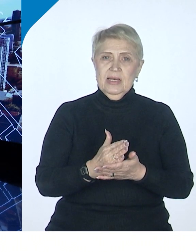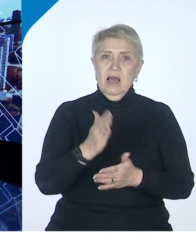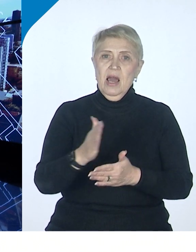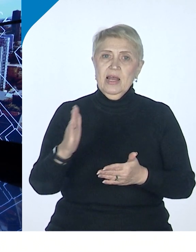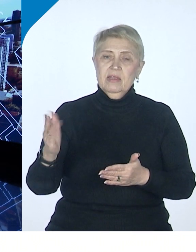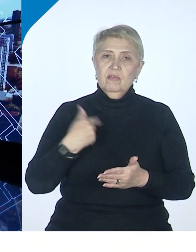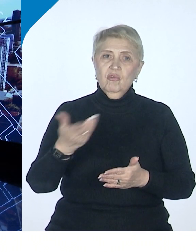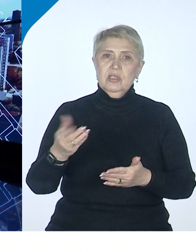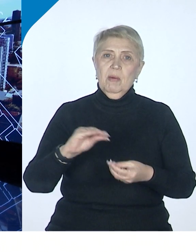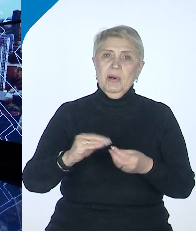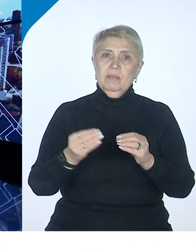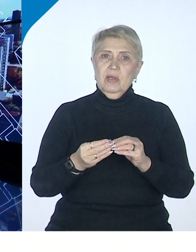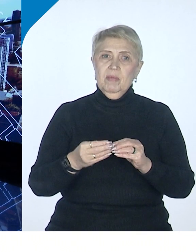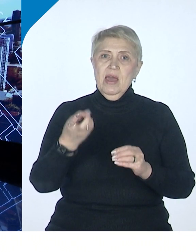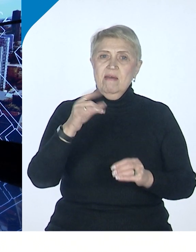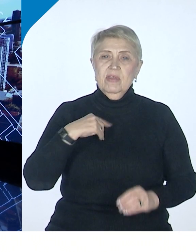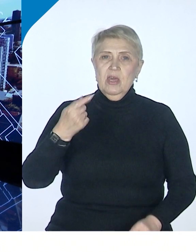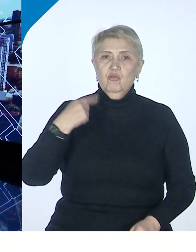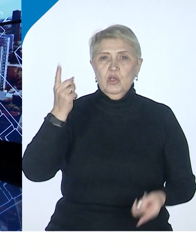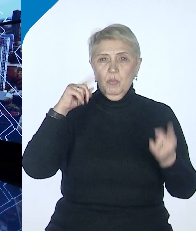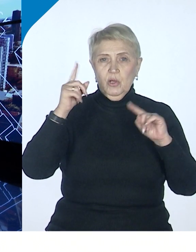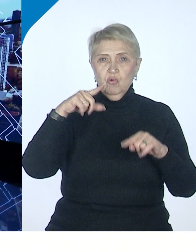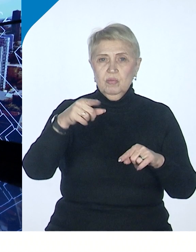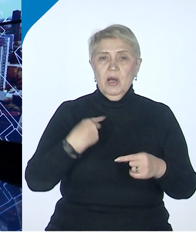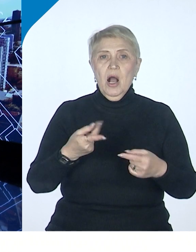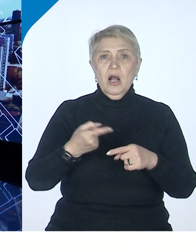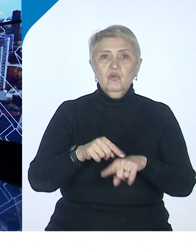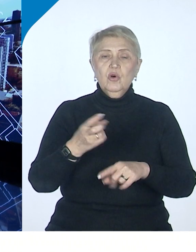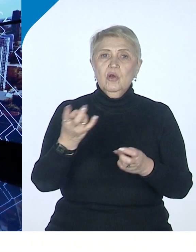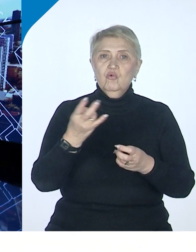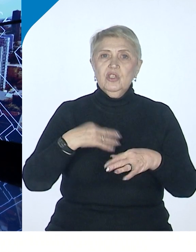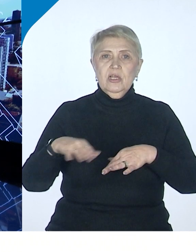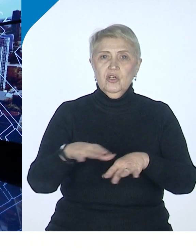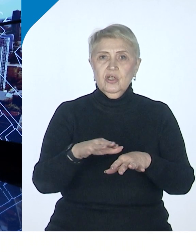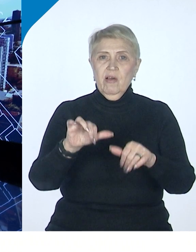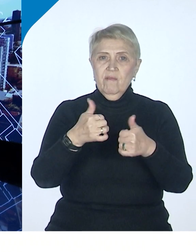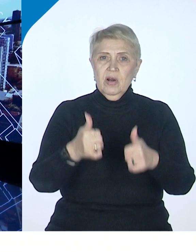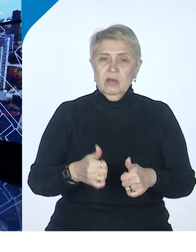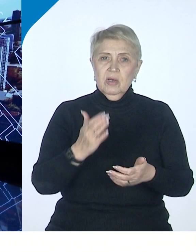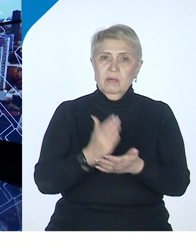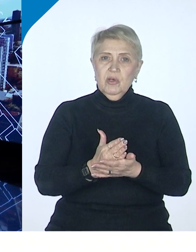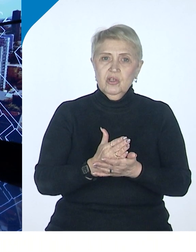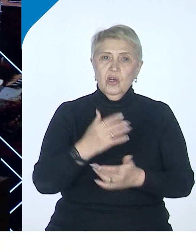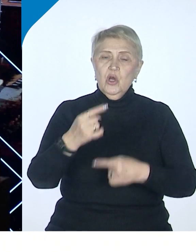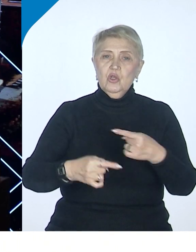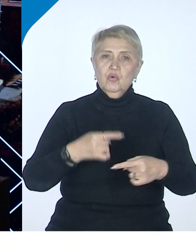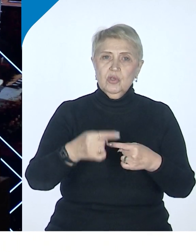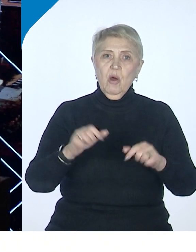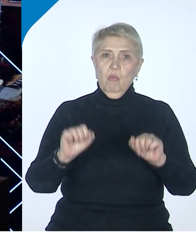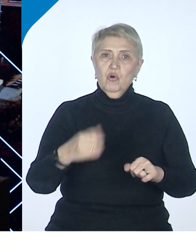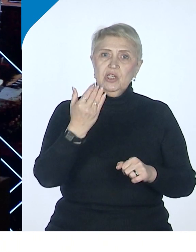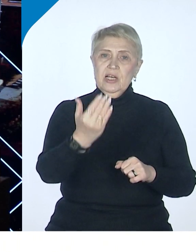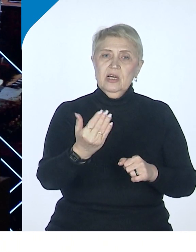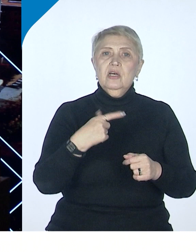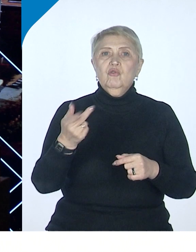конкретных проблем, непридуманных, которые надо решить в рамках имеющихся ресурсов. Можно ли их решить в